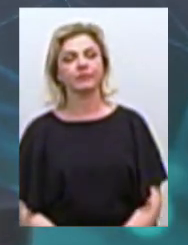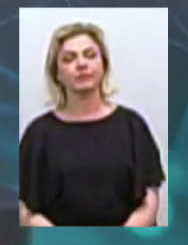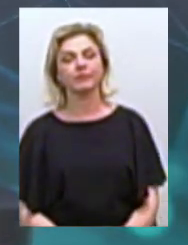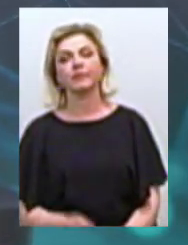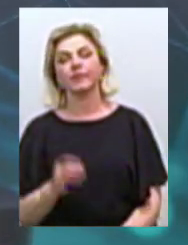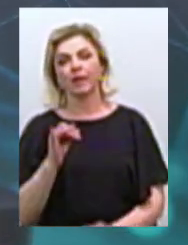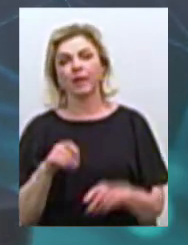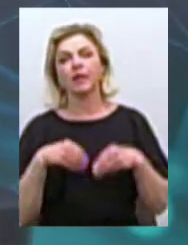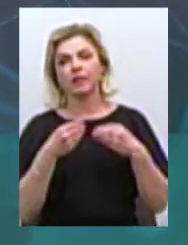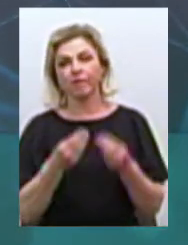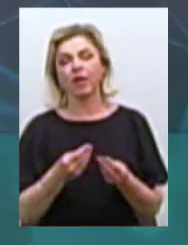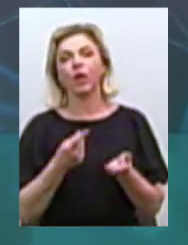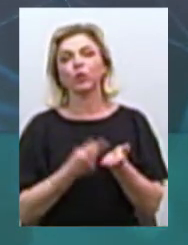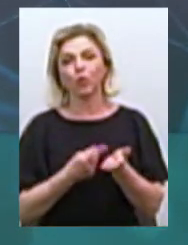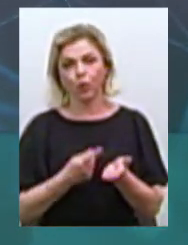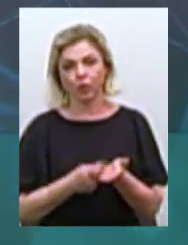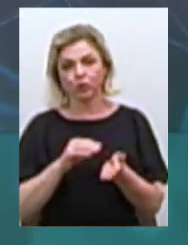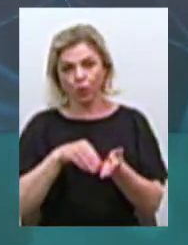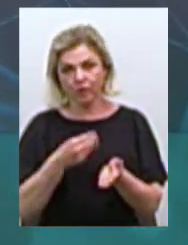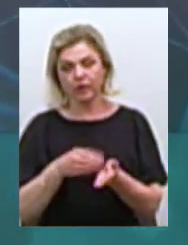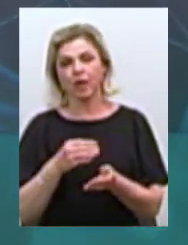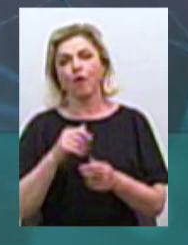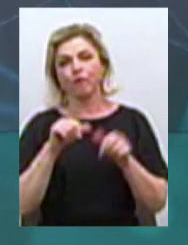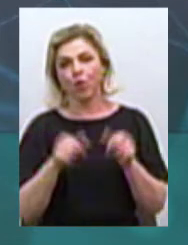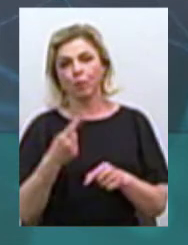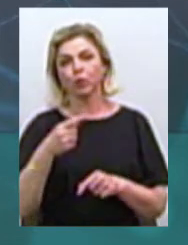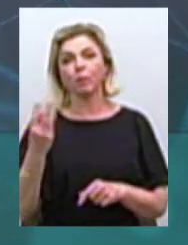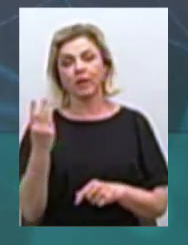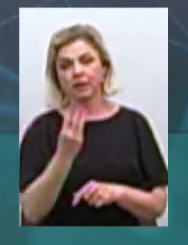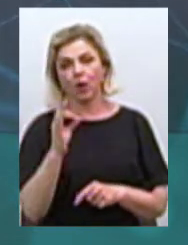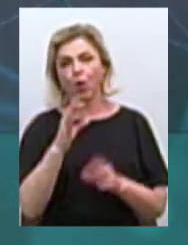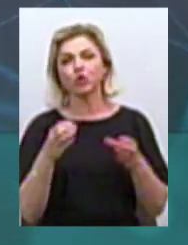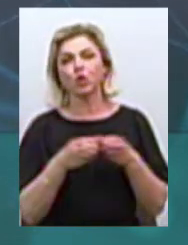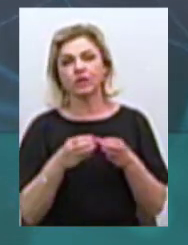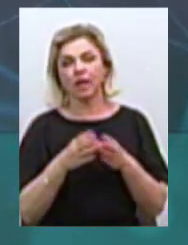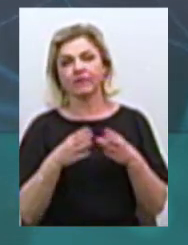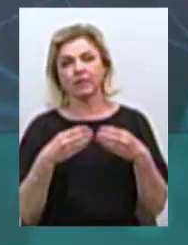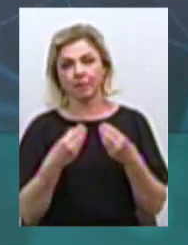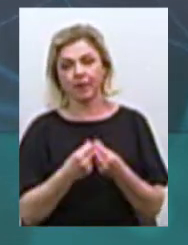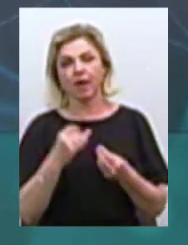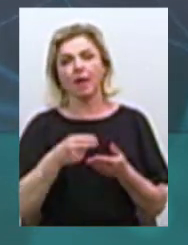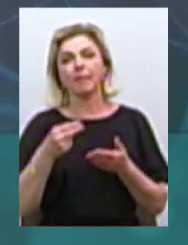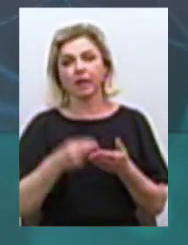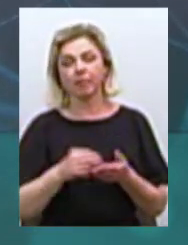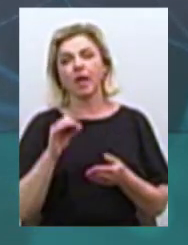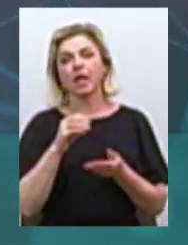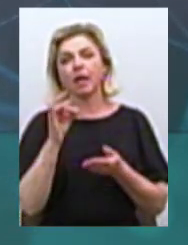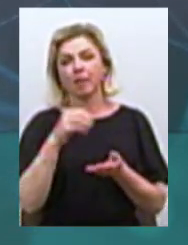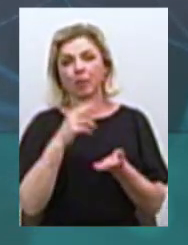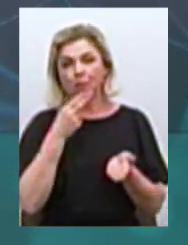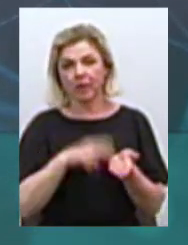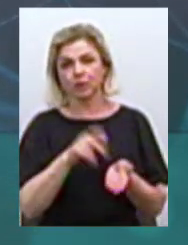видавати аналог довідки форми номер 3 про склад сім'ї, відомість про зареєстрованих осіб у житловому